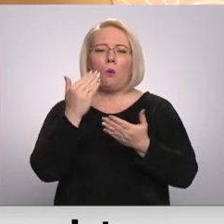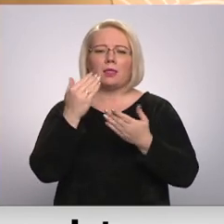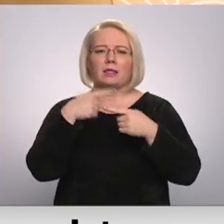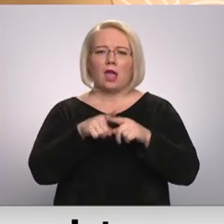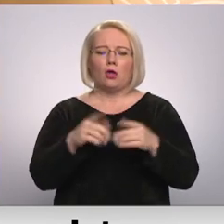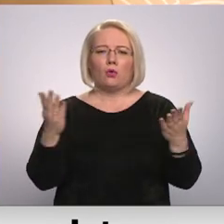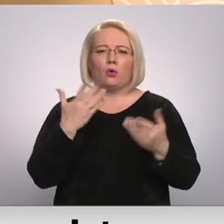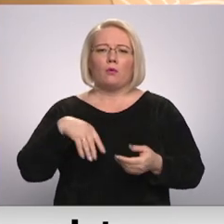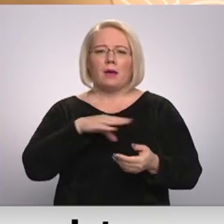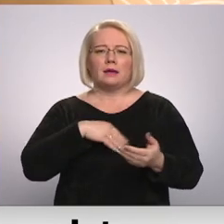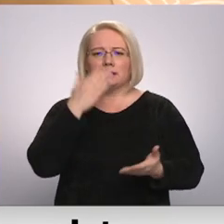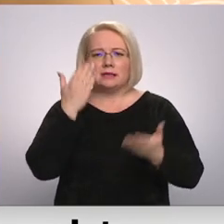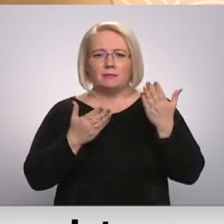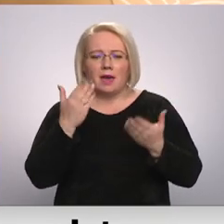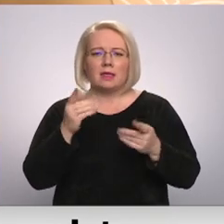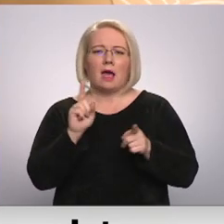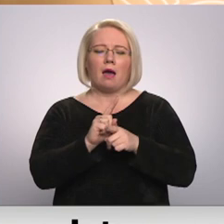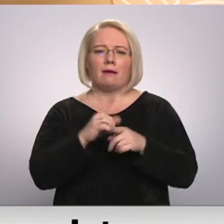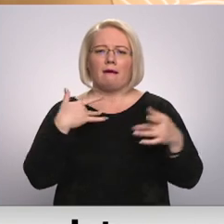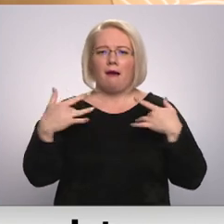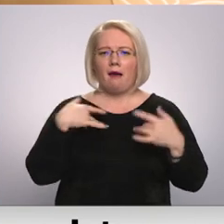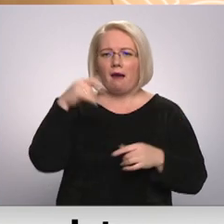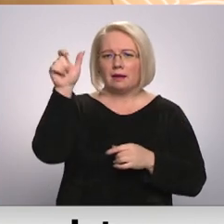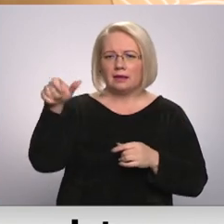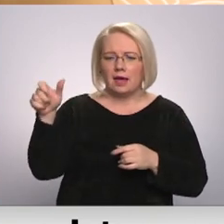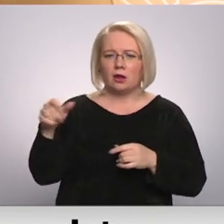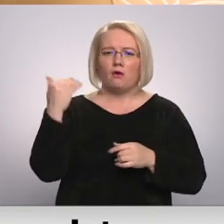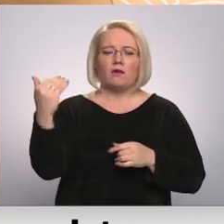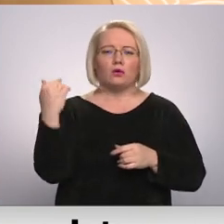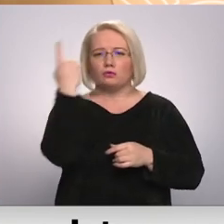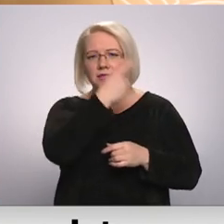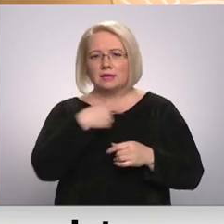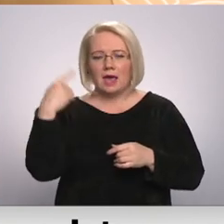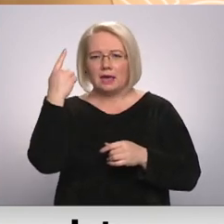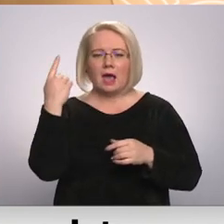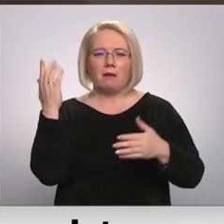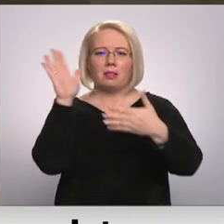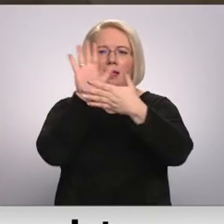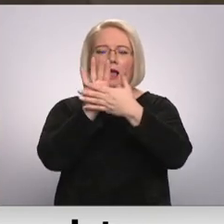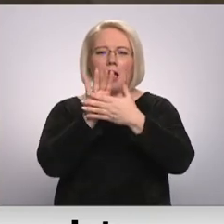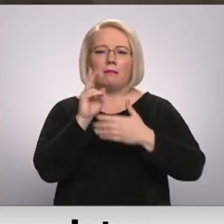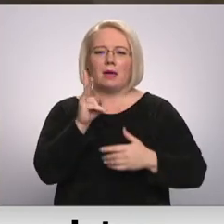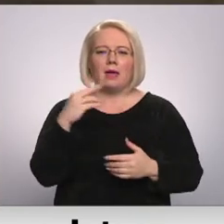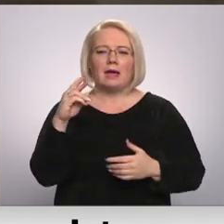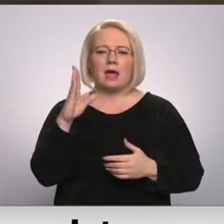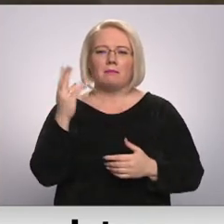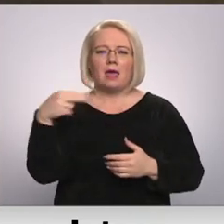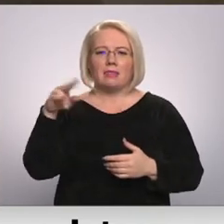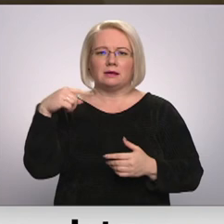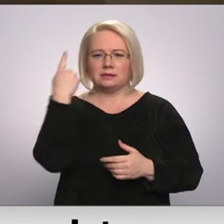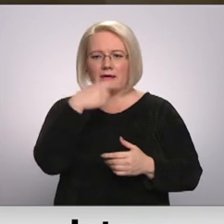izmēģinājām, kur mēs ņemām aktieri un uz viņa sejas likām Kerbetsa seju. Sveicināti!